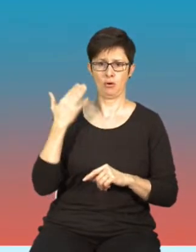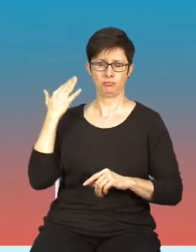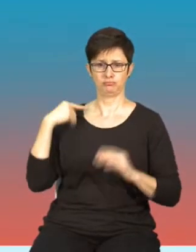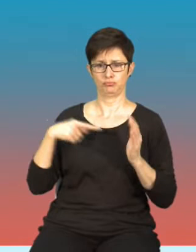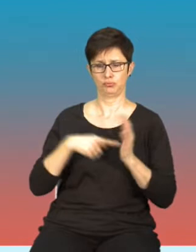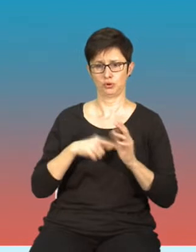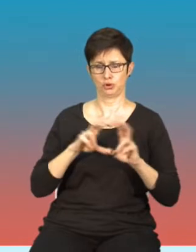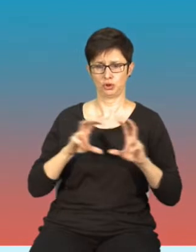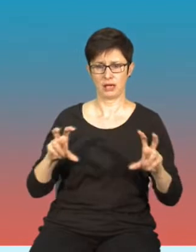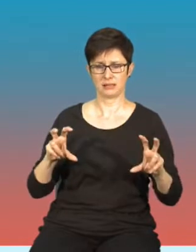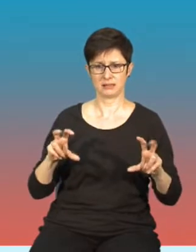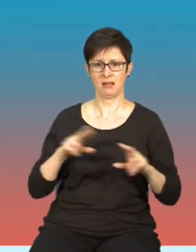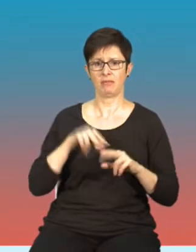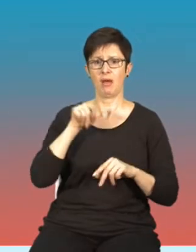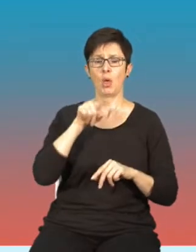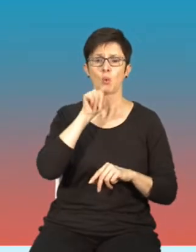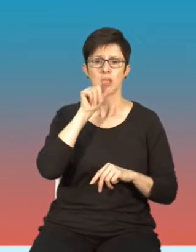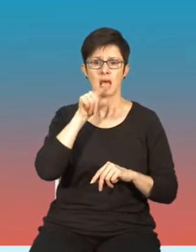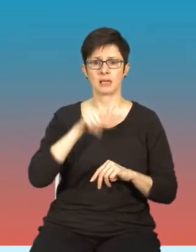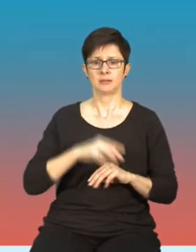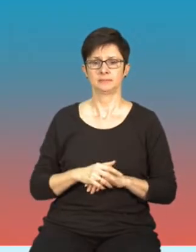czasem na Twitterze.